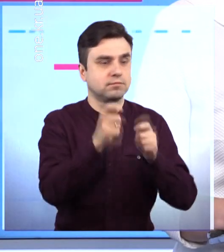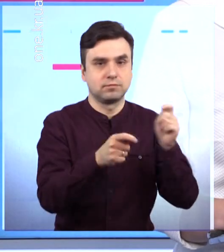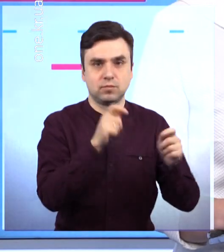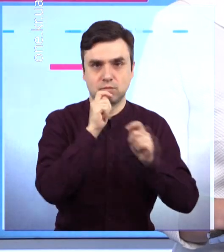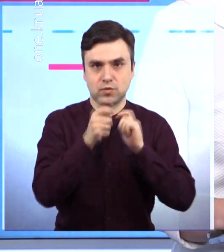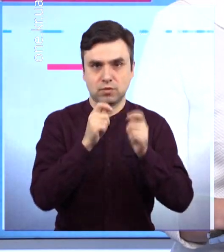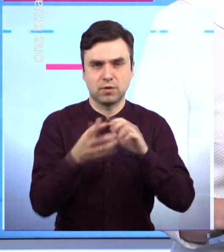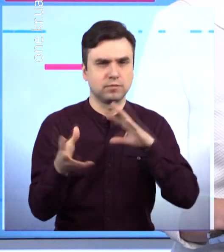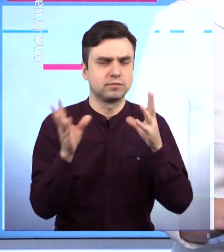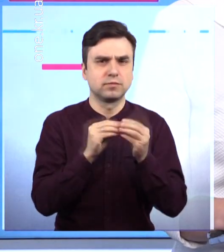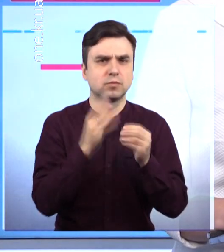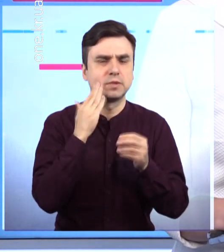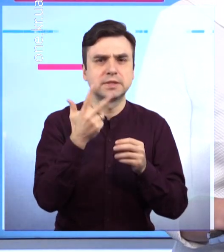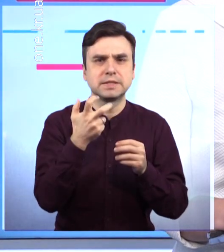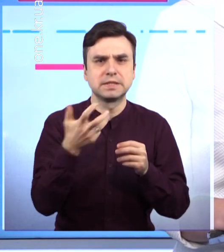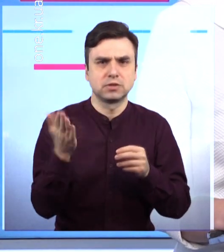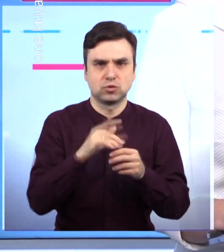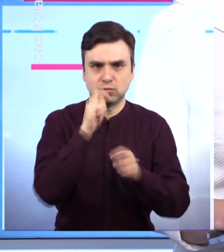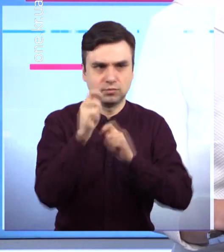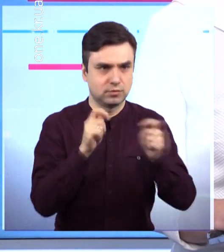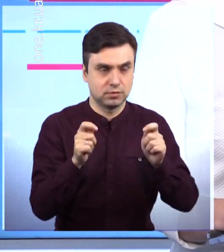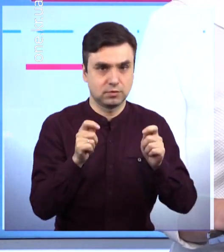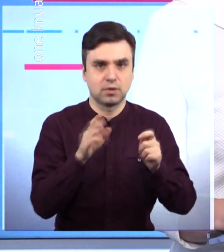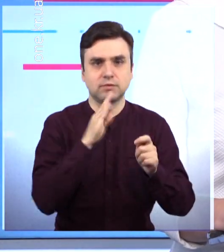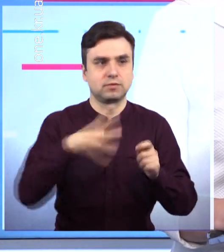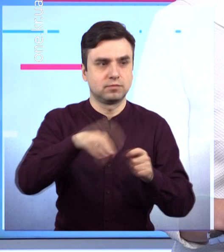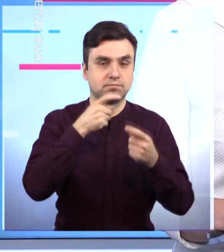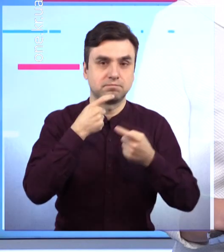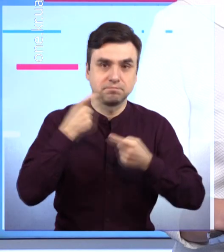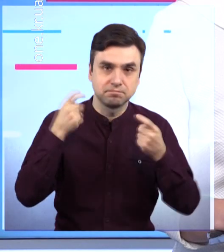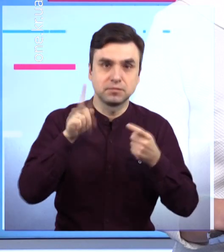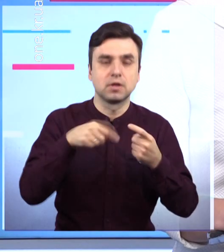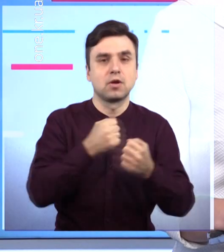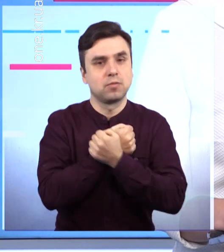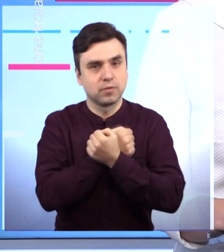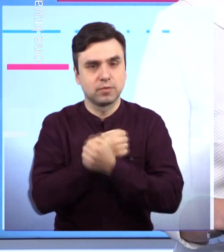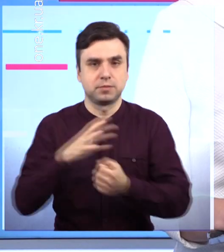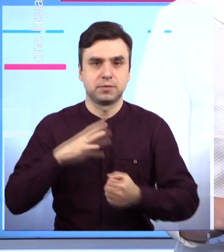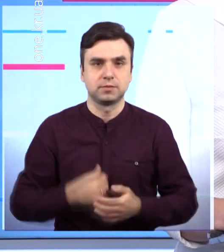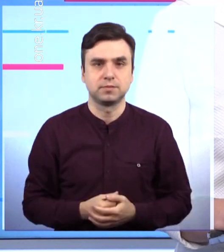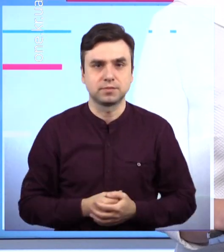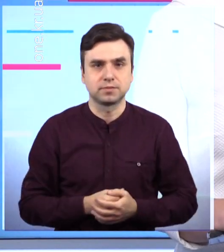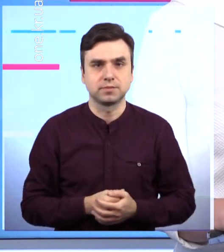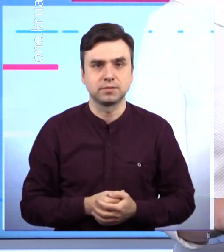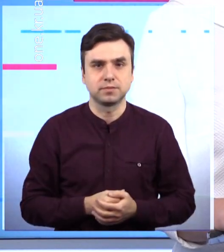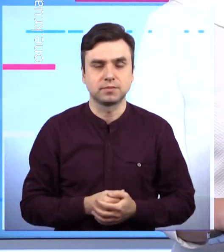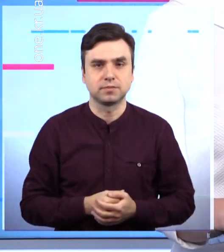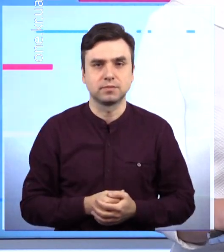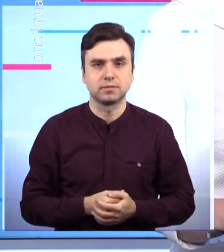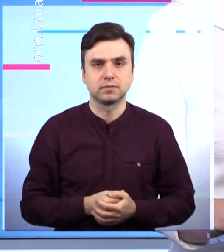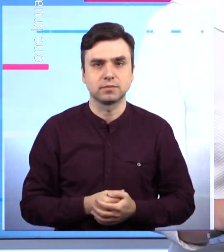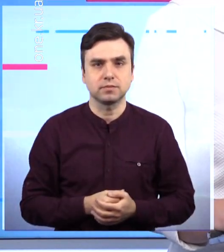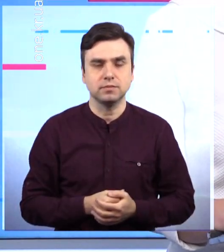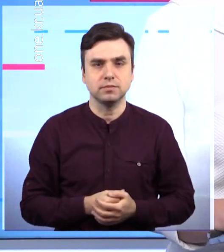вітали перехожих жінок теплими словами та тюльпанами. Всього роздали більше 300 букетиків. Натомість у відповідь